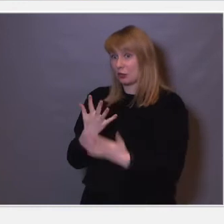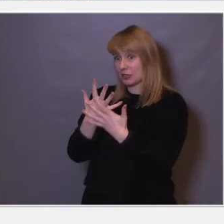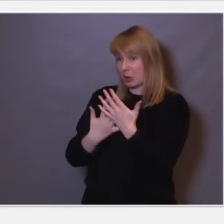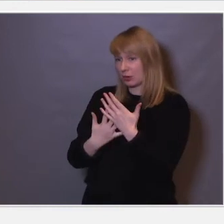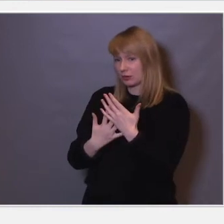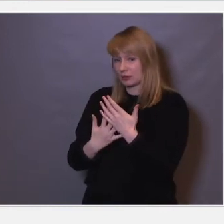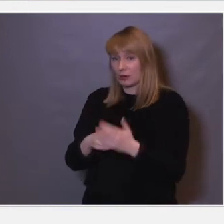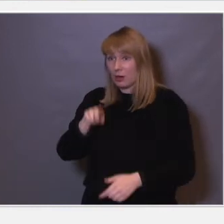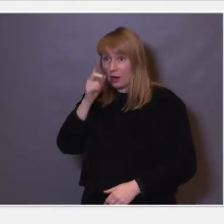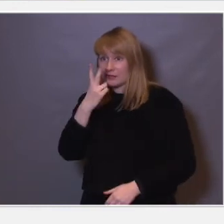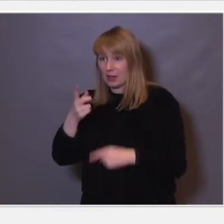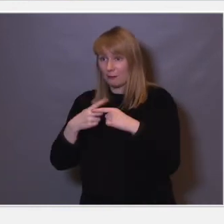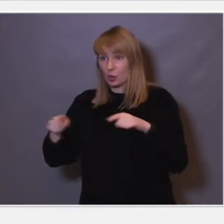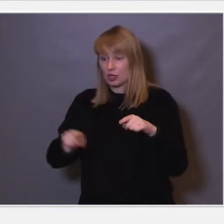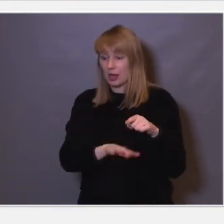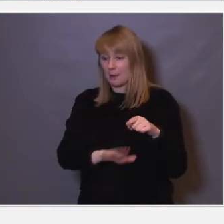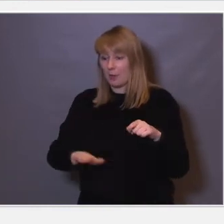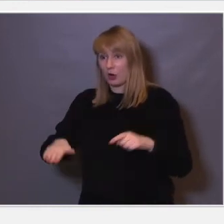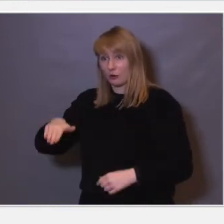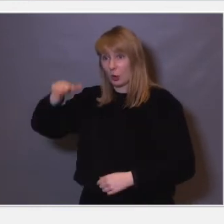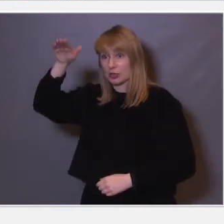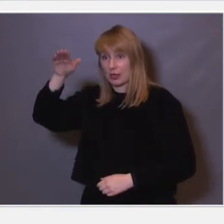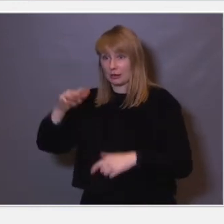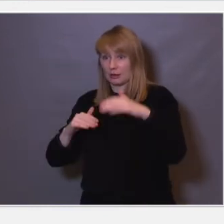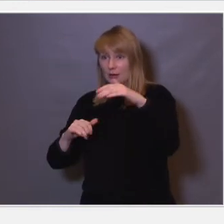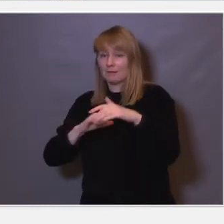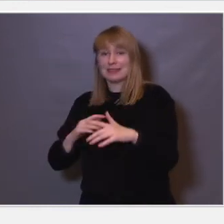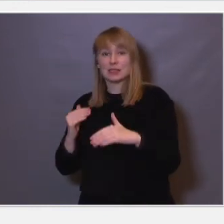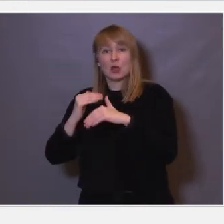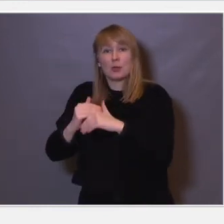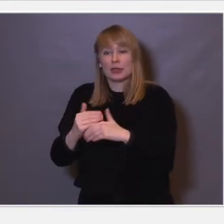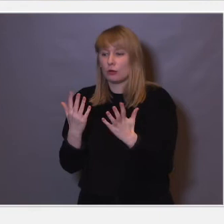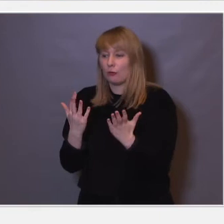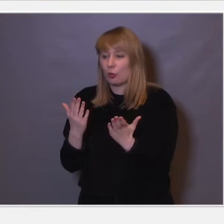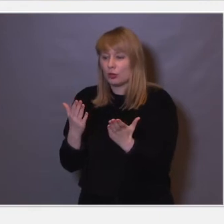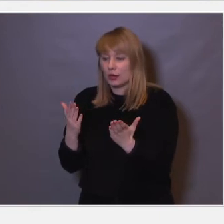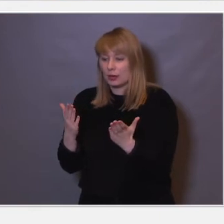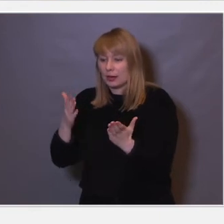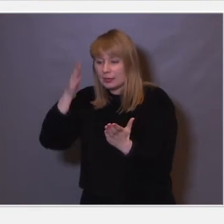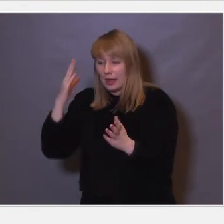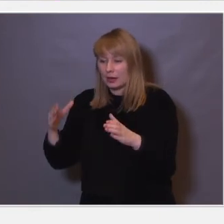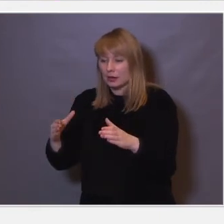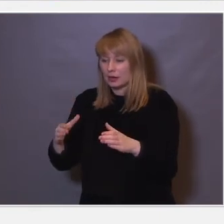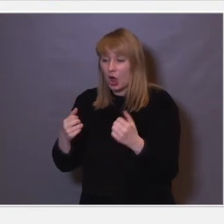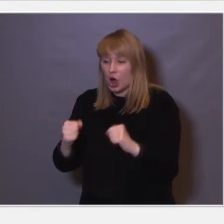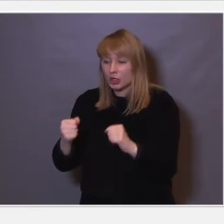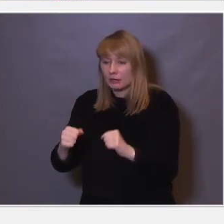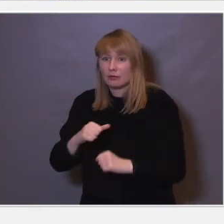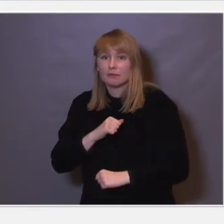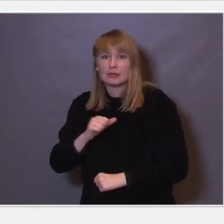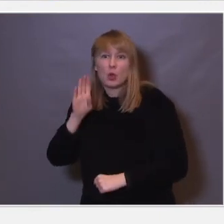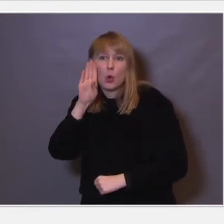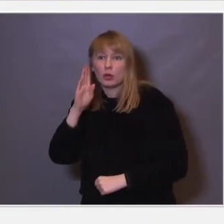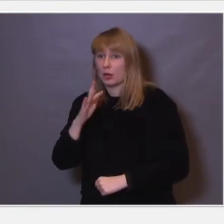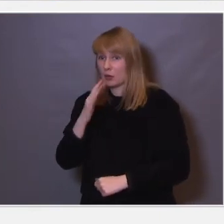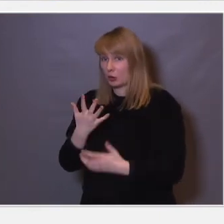man også forskjeller på barn og på voksne. Så hvis man sammenligner hvor i hjernen er det hjernen aktiv når man snakker eller hører et språk